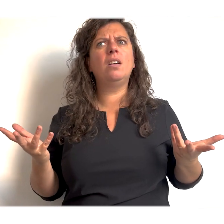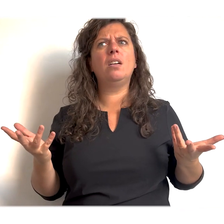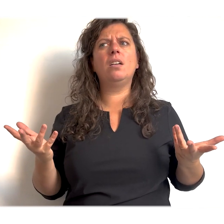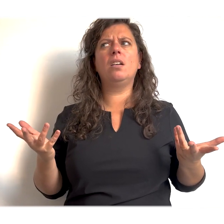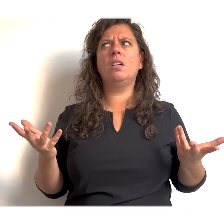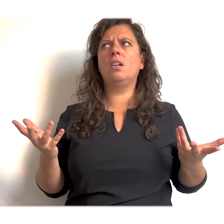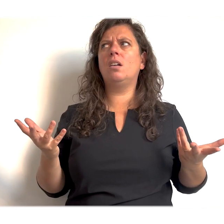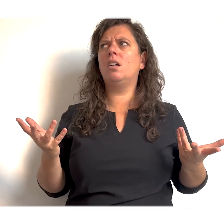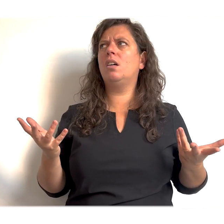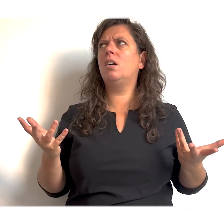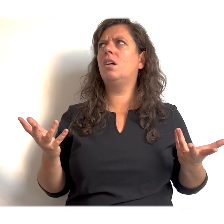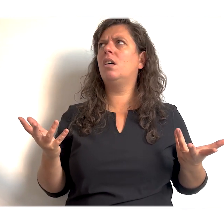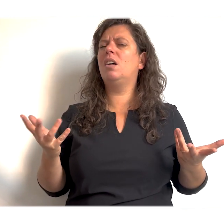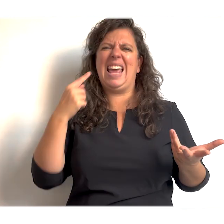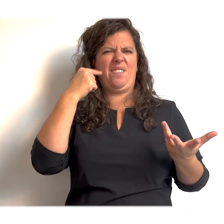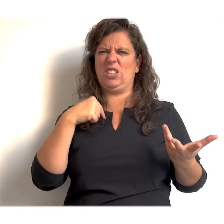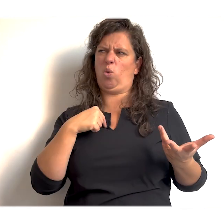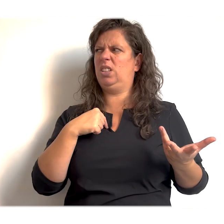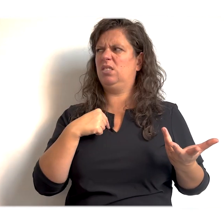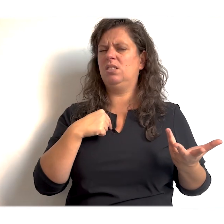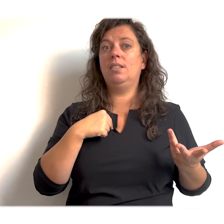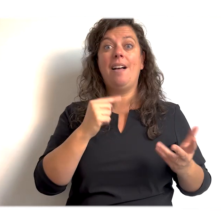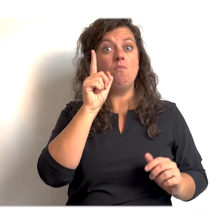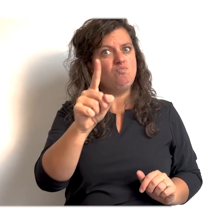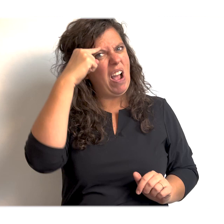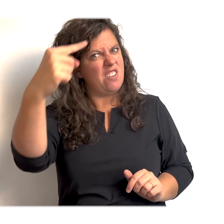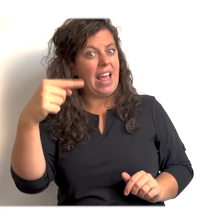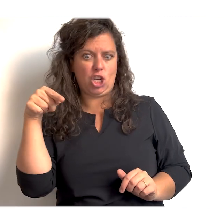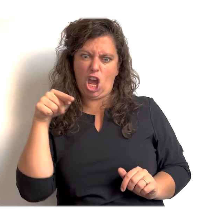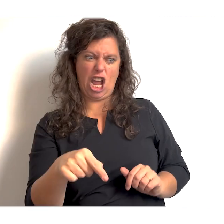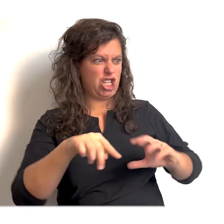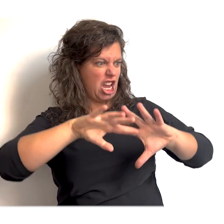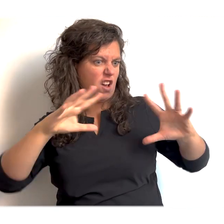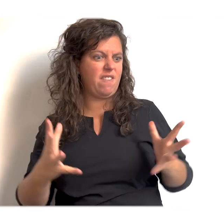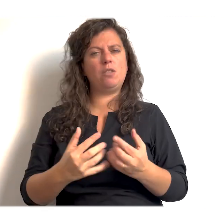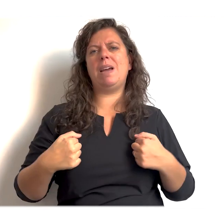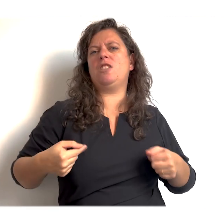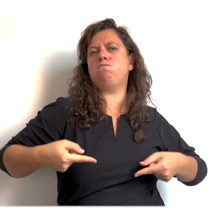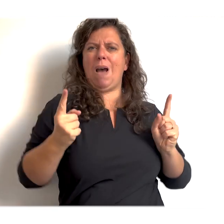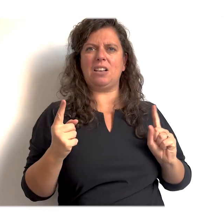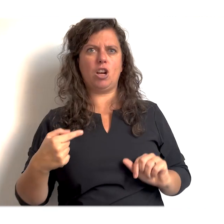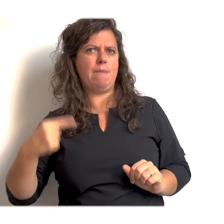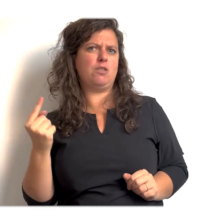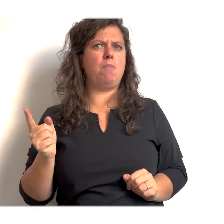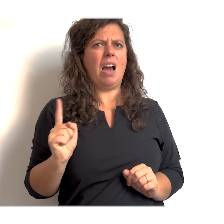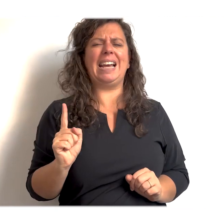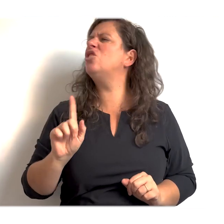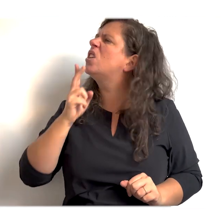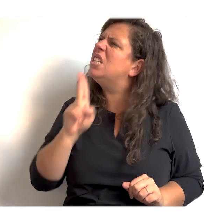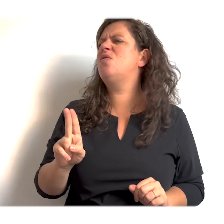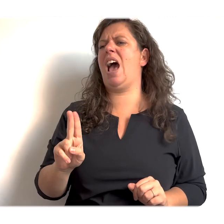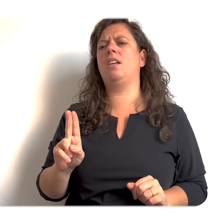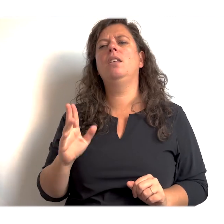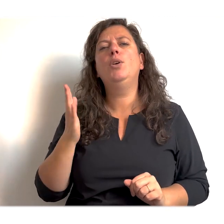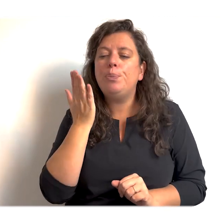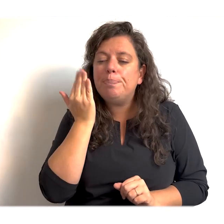Ja, ik weet het ook niet. Nou, één ding weet ik wel. In deze wereld ben ik de baas. En de belangrijkste. Nee, dat is helemaal niet. Maar meiden, luister